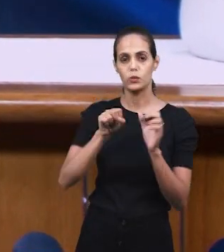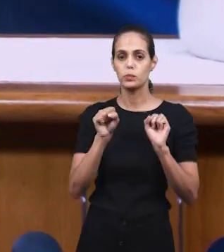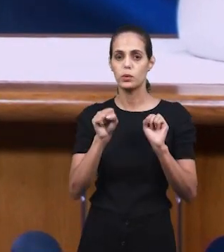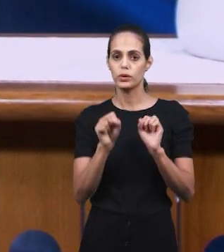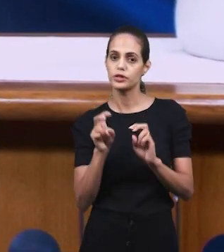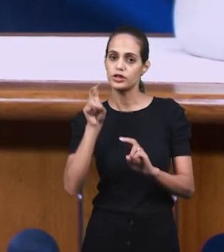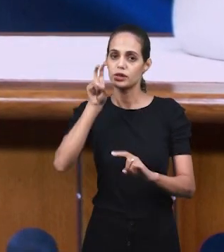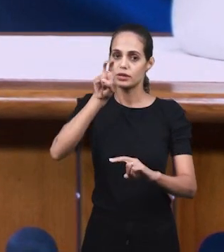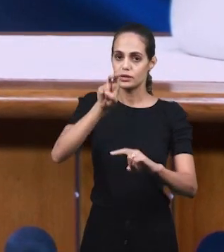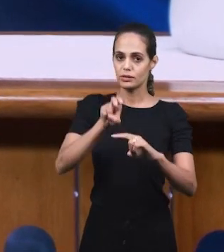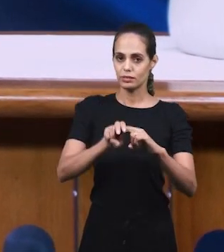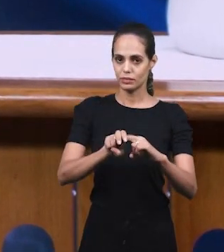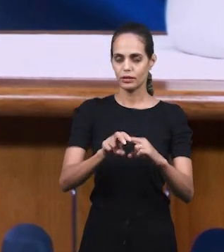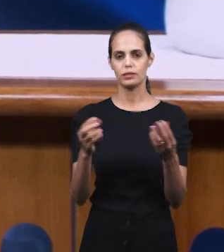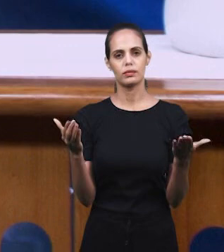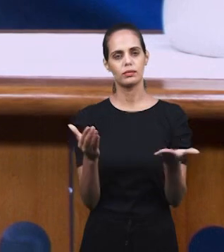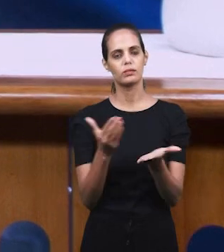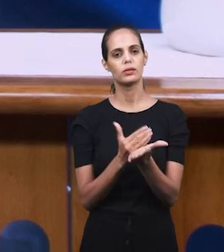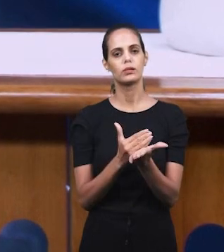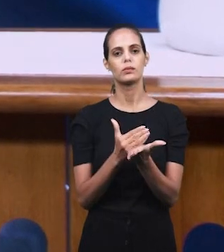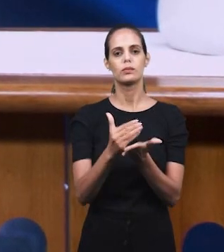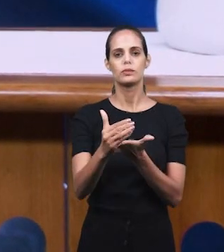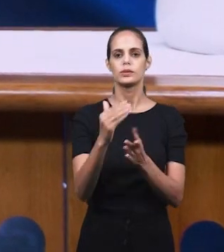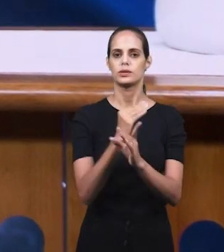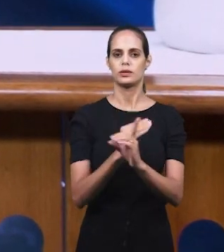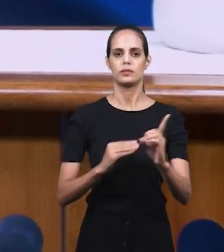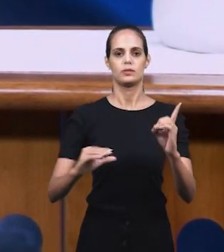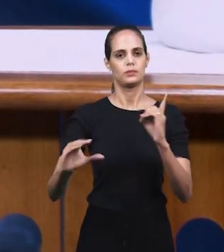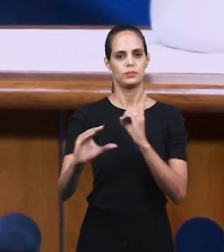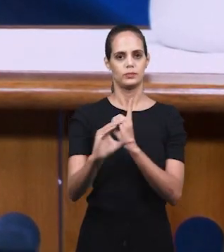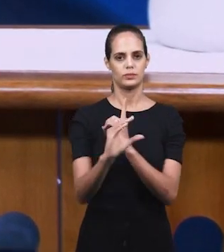присесть, и мы начнем наше богослужение,